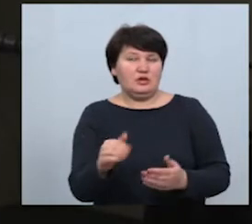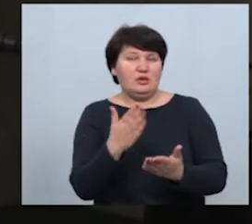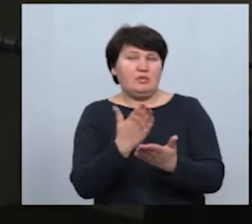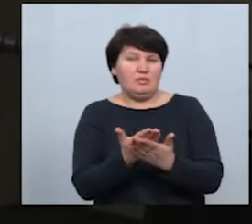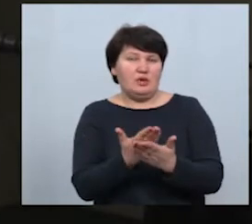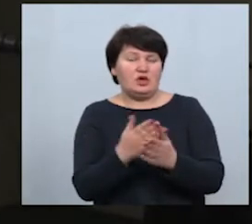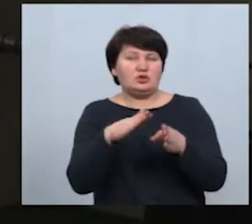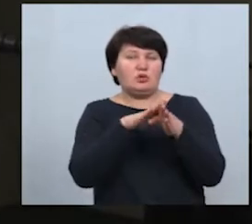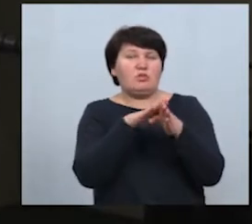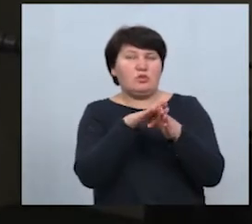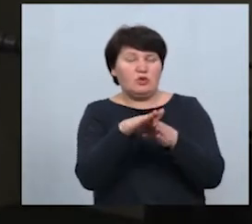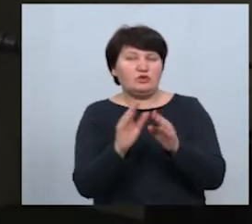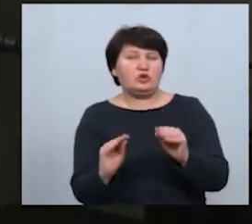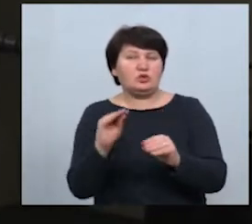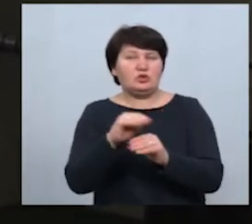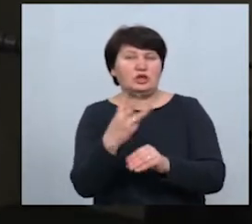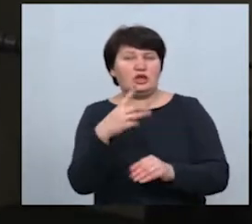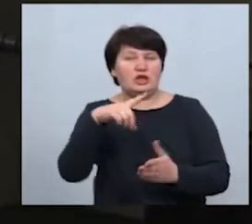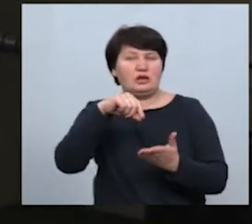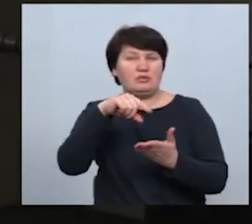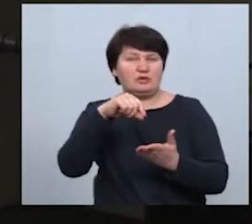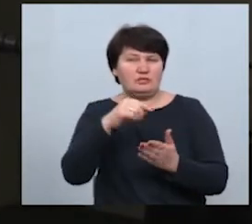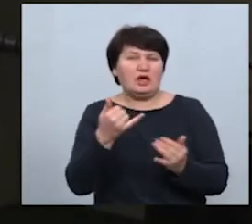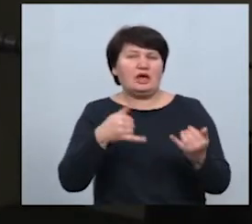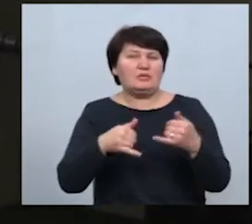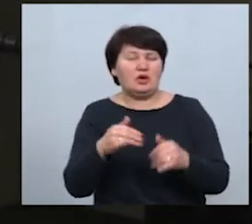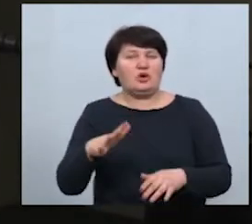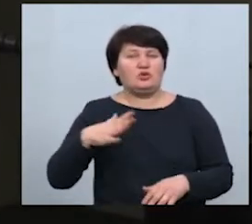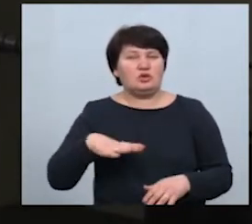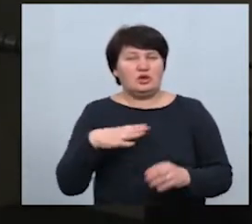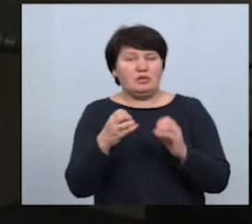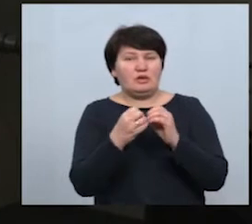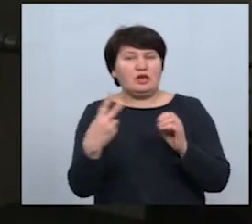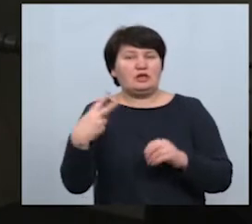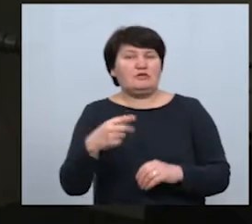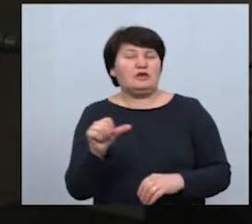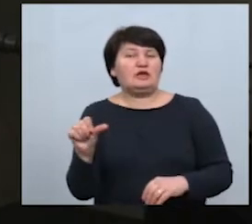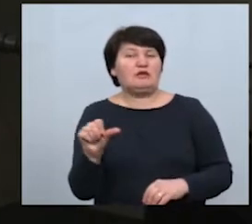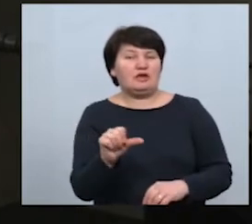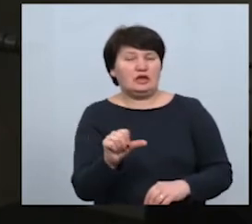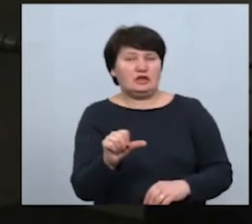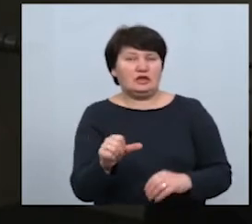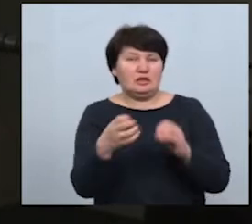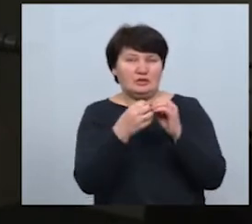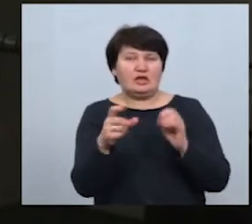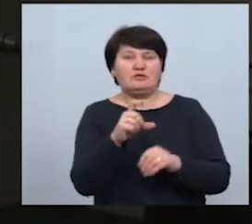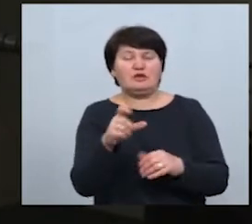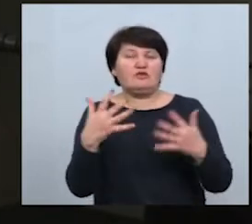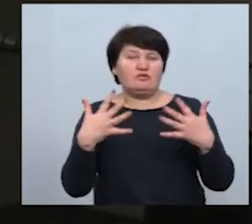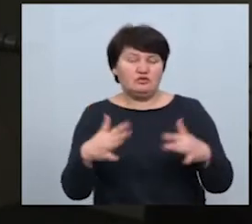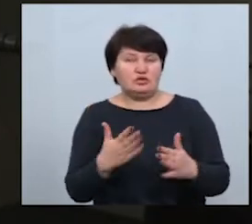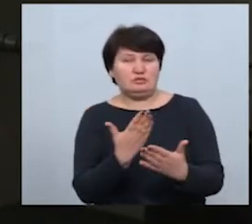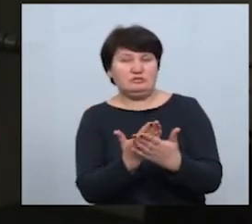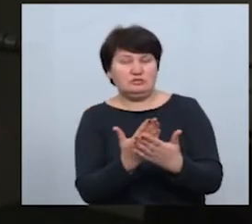до цього краю. І тоді додаємо три капельки реагенту. І очікуємо 15-20 хвилин. На 15-ї хвилини вже більш-менш тест